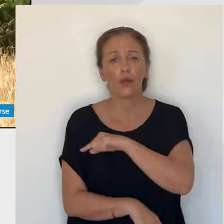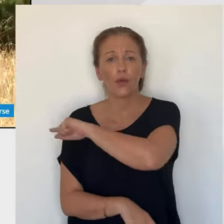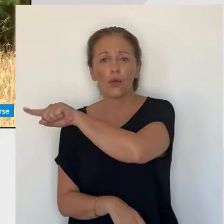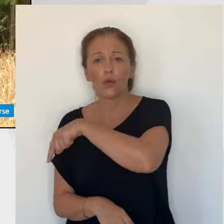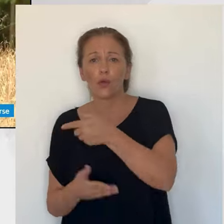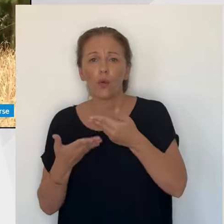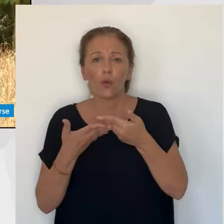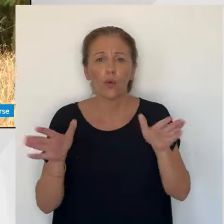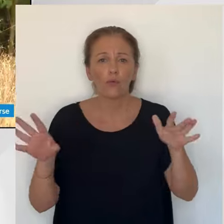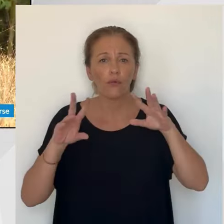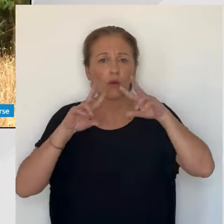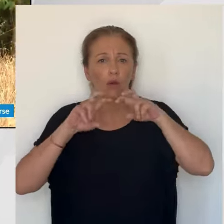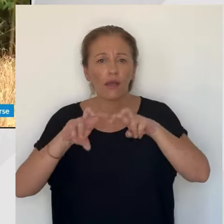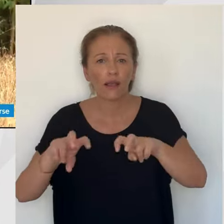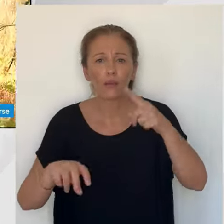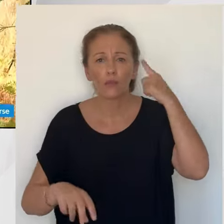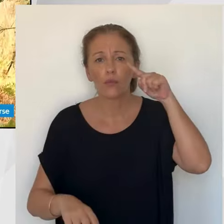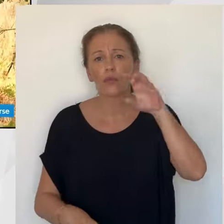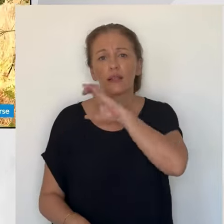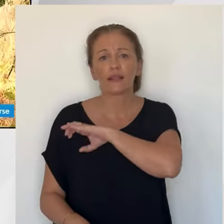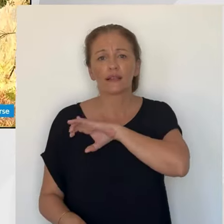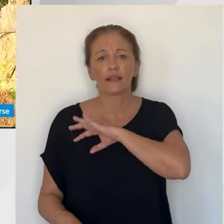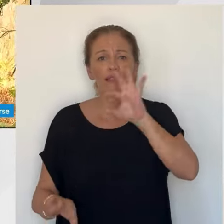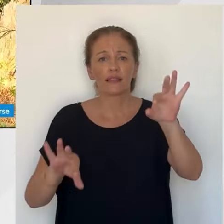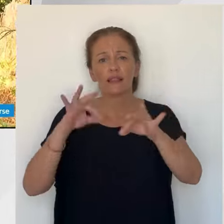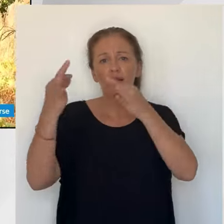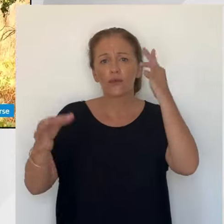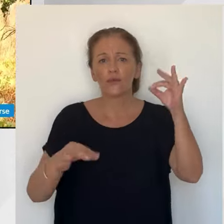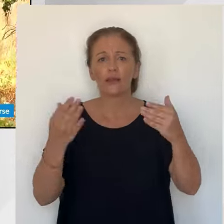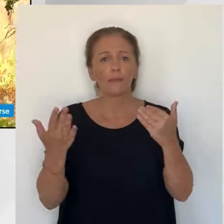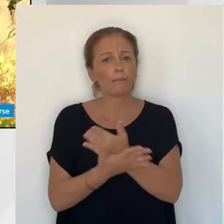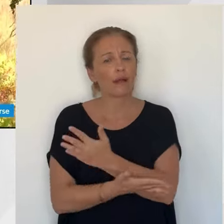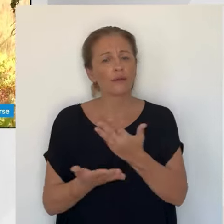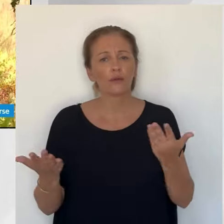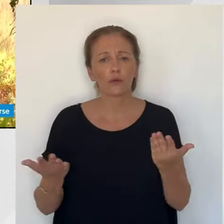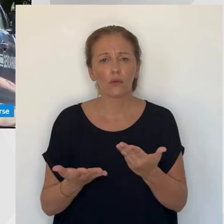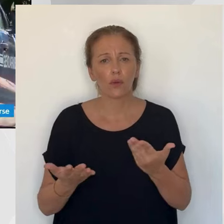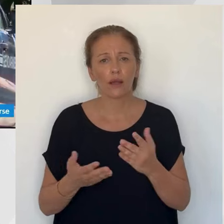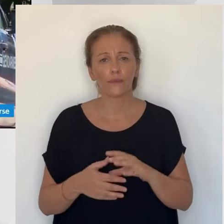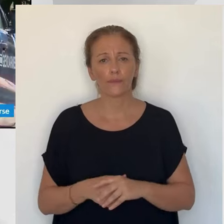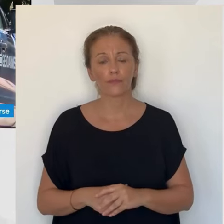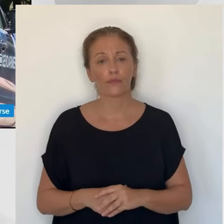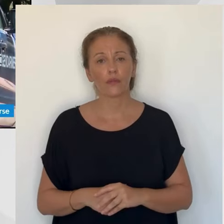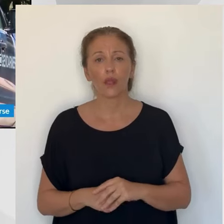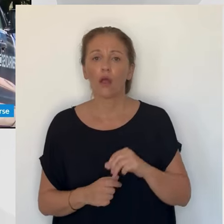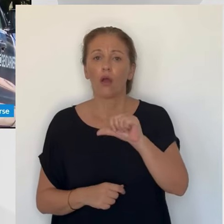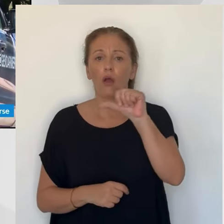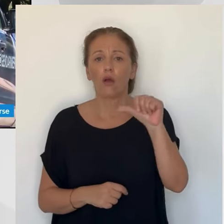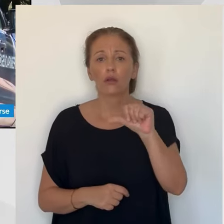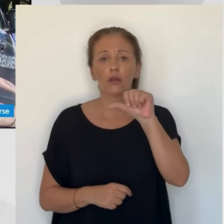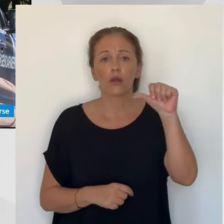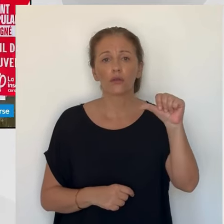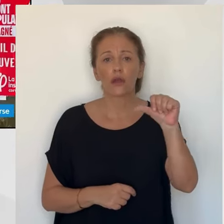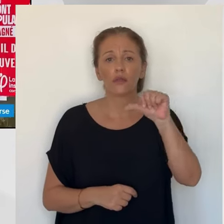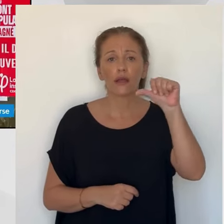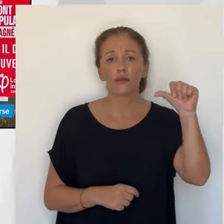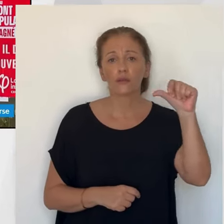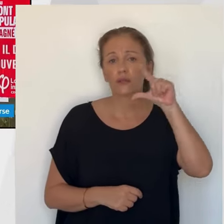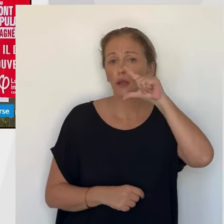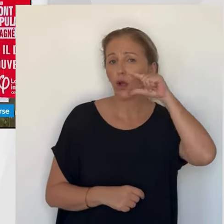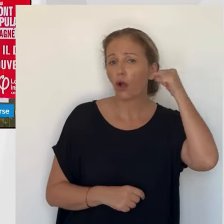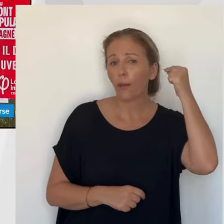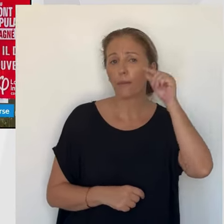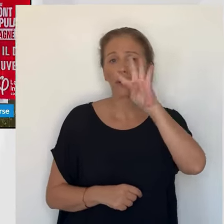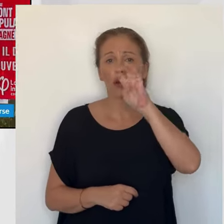commune de Camp, la piste criminelle est désormais privilégiée. Au regard des conclusions des premières investigations réalisées,